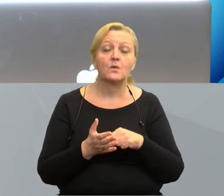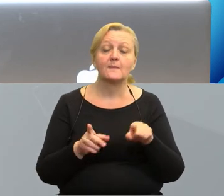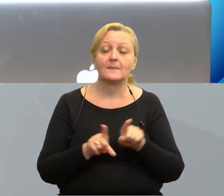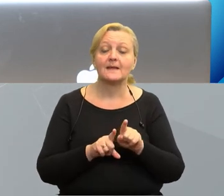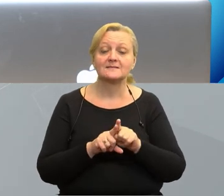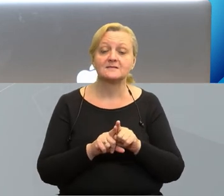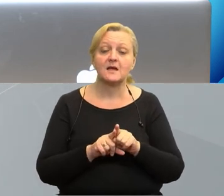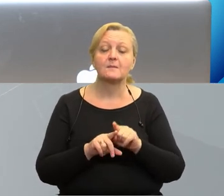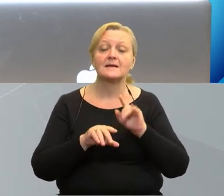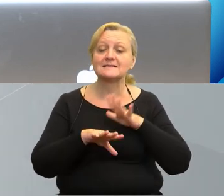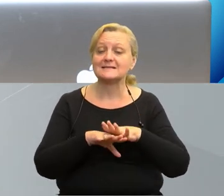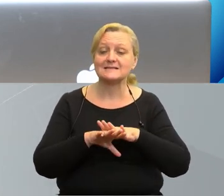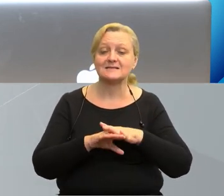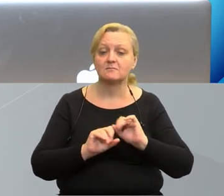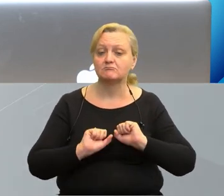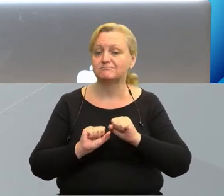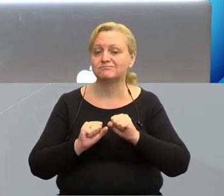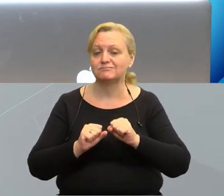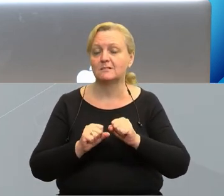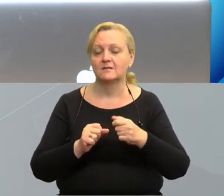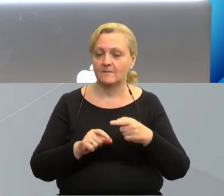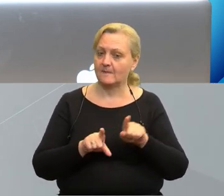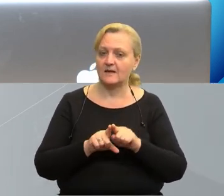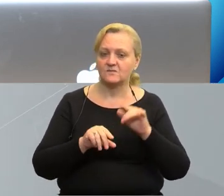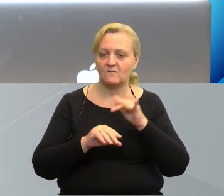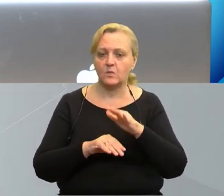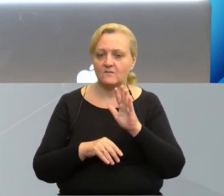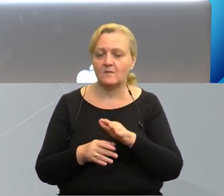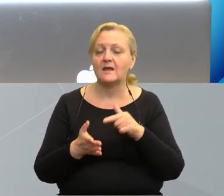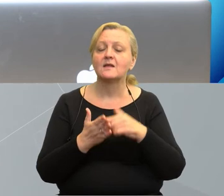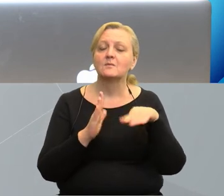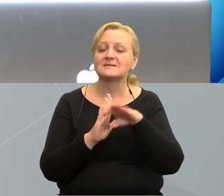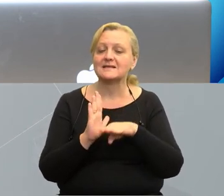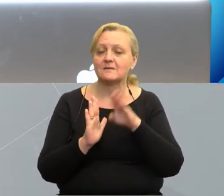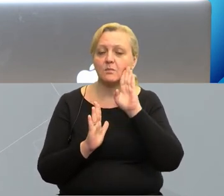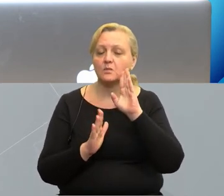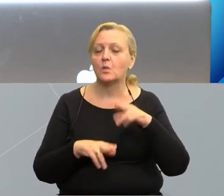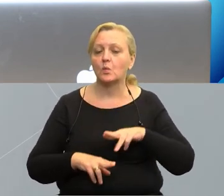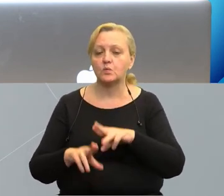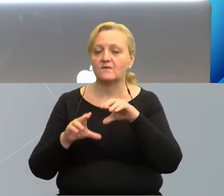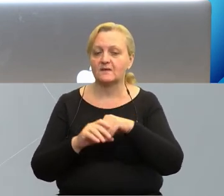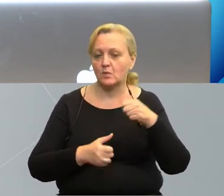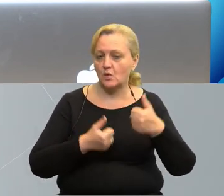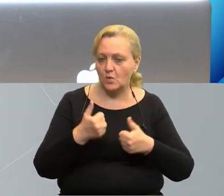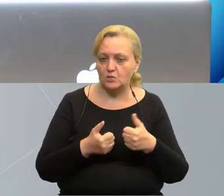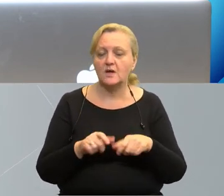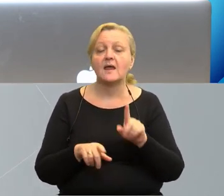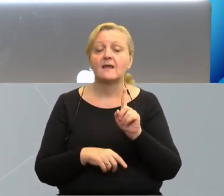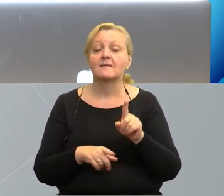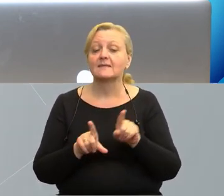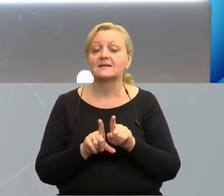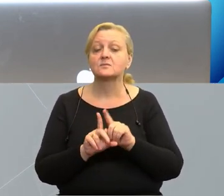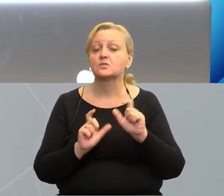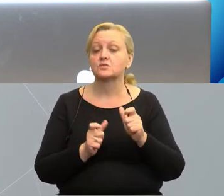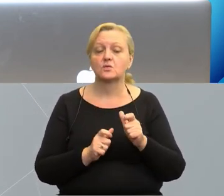na system wdrażania, czyli na te zasady chociażby udziału w konkursie i tego, czego